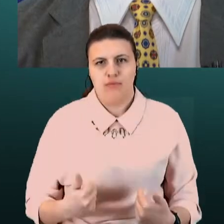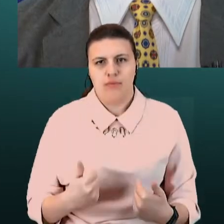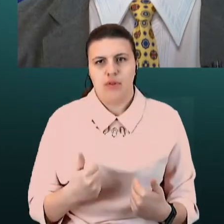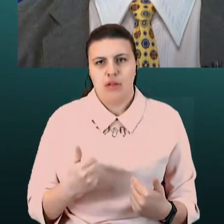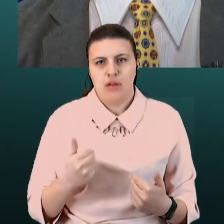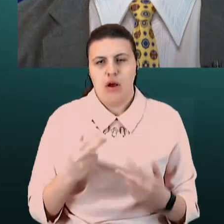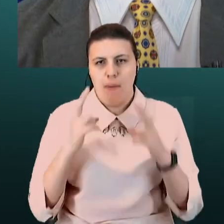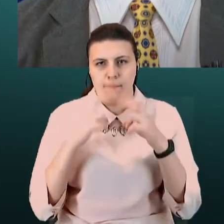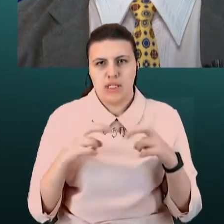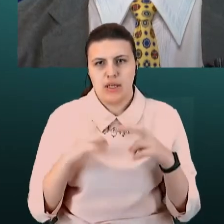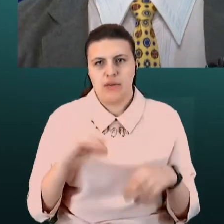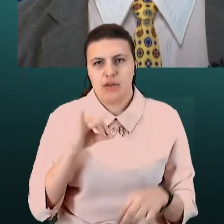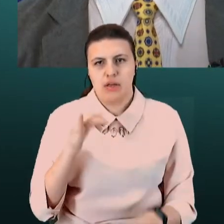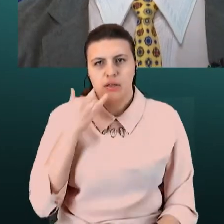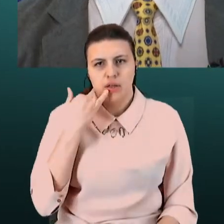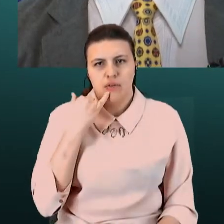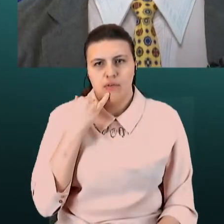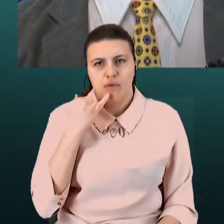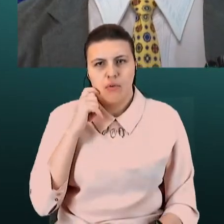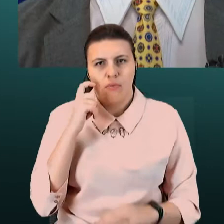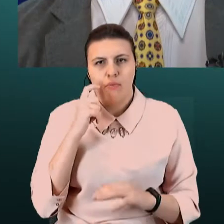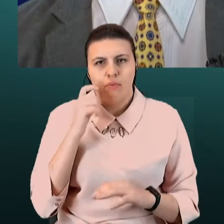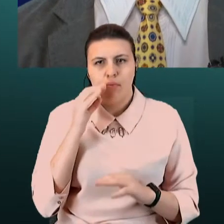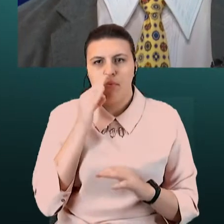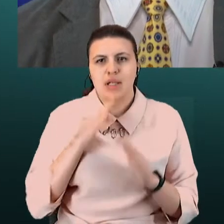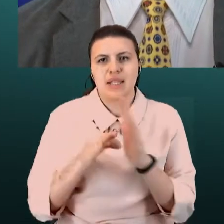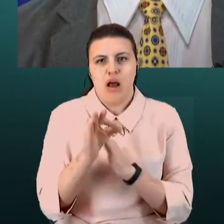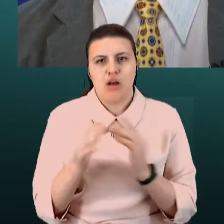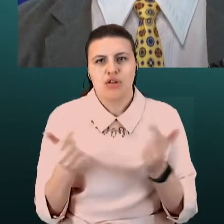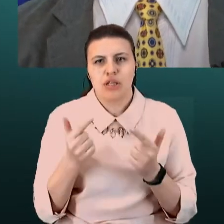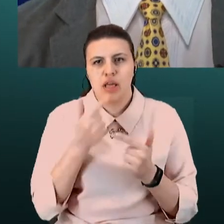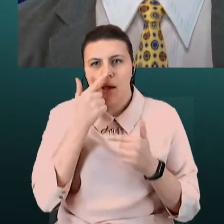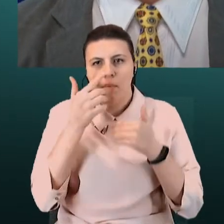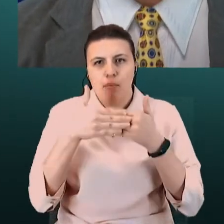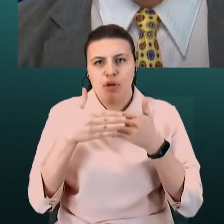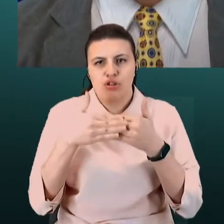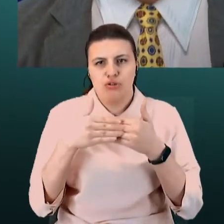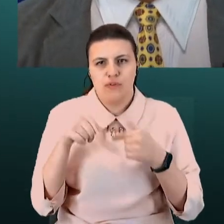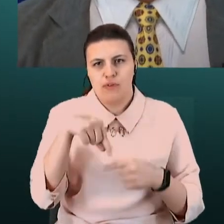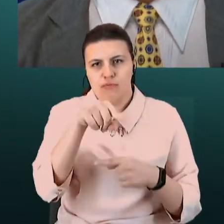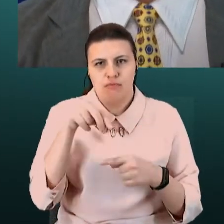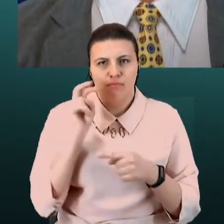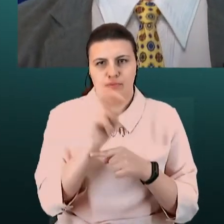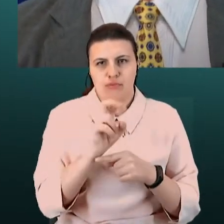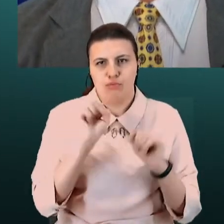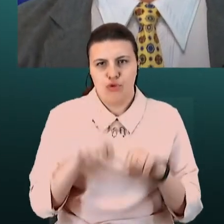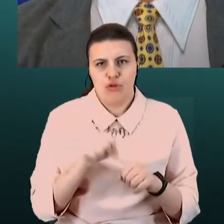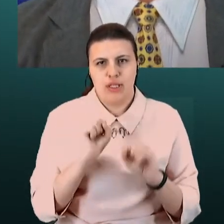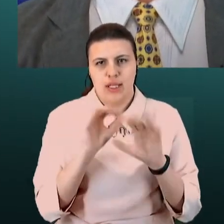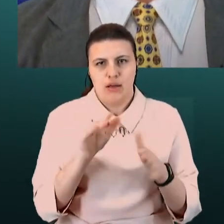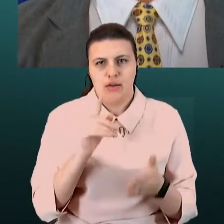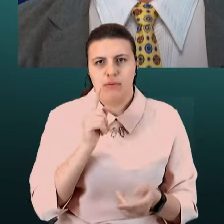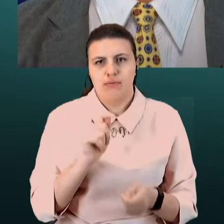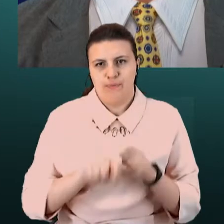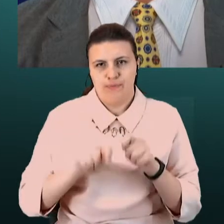телефон вам подскажет ближе всього, де ви можете здати тест на ВИЧ. Пане Дмитре, не так вже і багато у нас